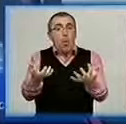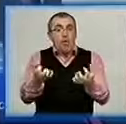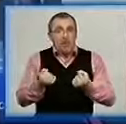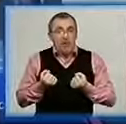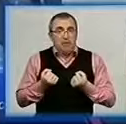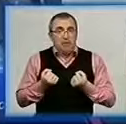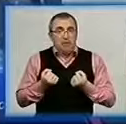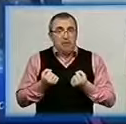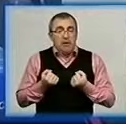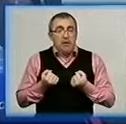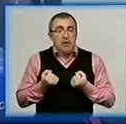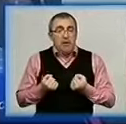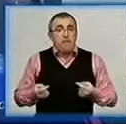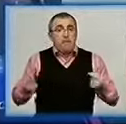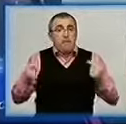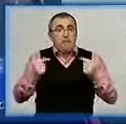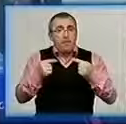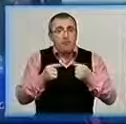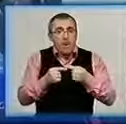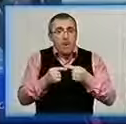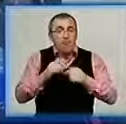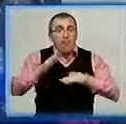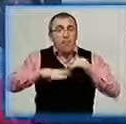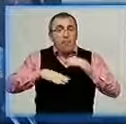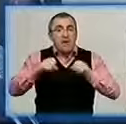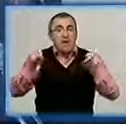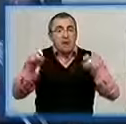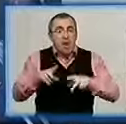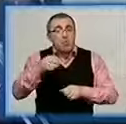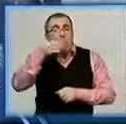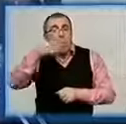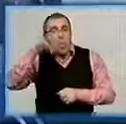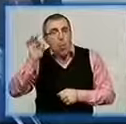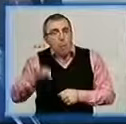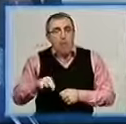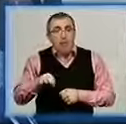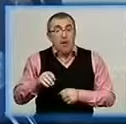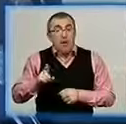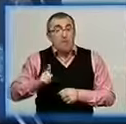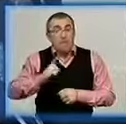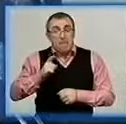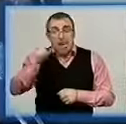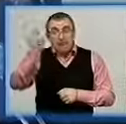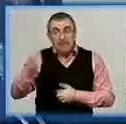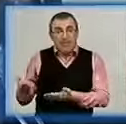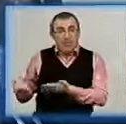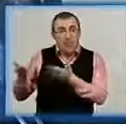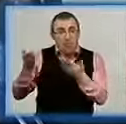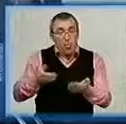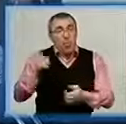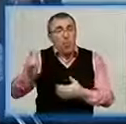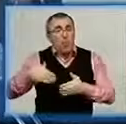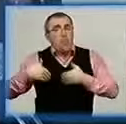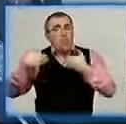певну практику, певний опит. Тому що майстри, яких ми запрошуємо, вони